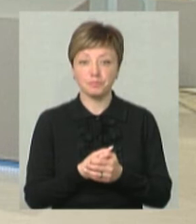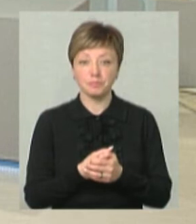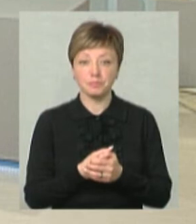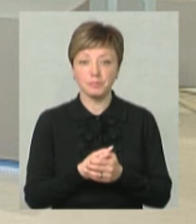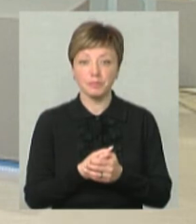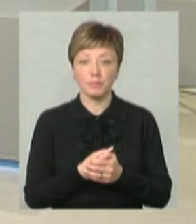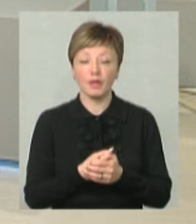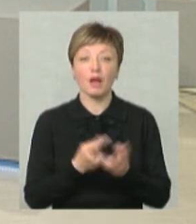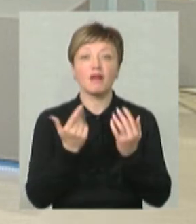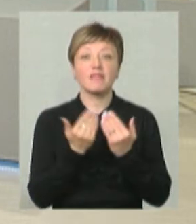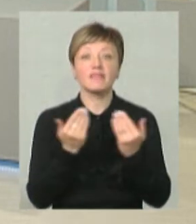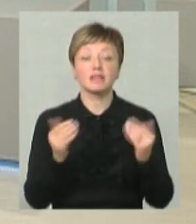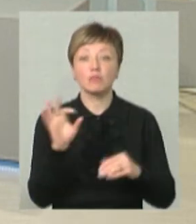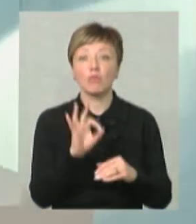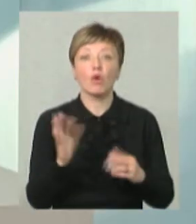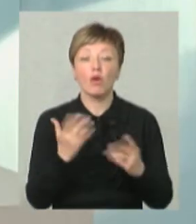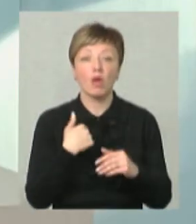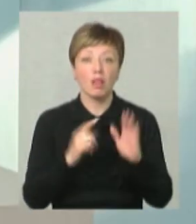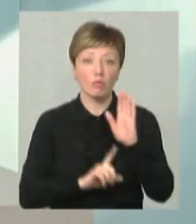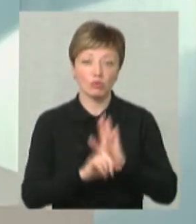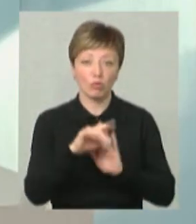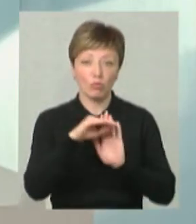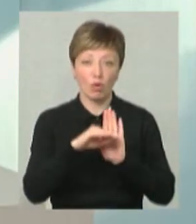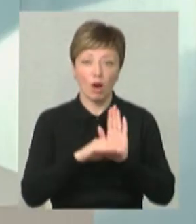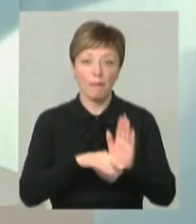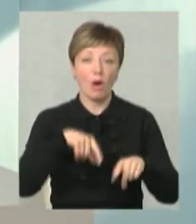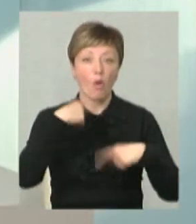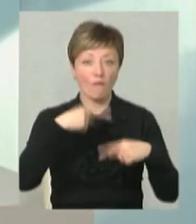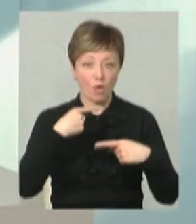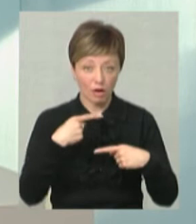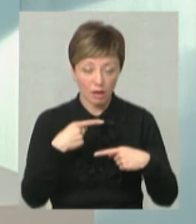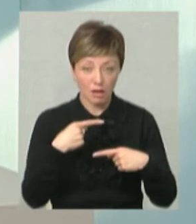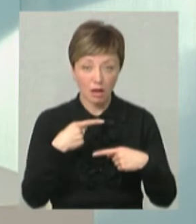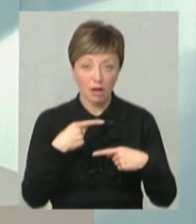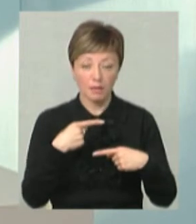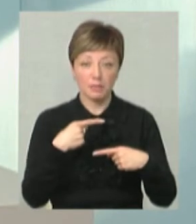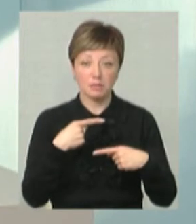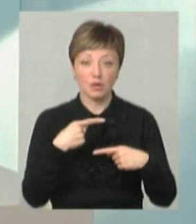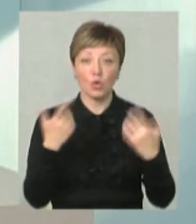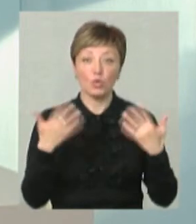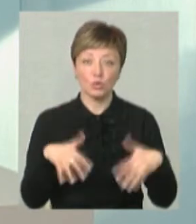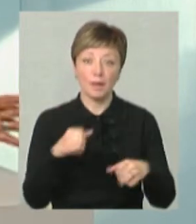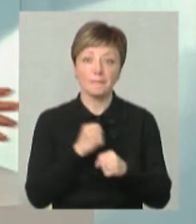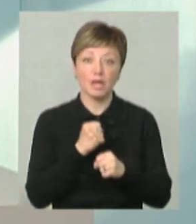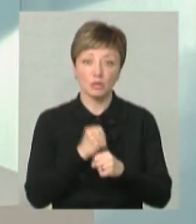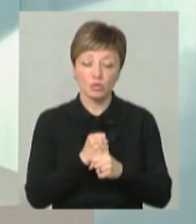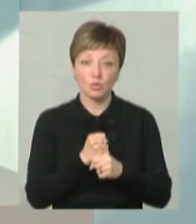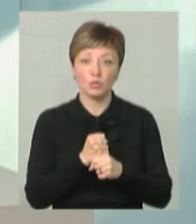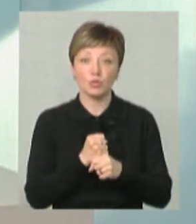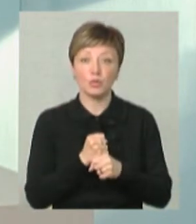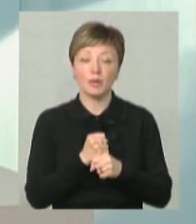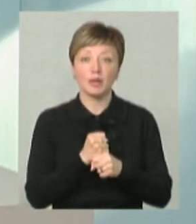Та виставка, про яку я на початку нашої програми говорила, вона уже працює, її